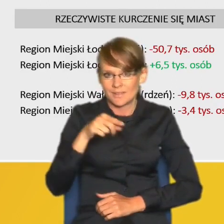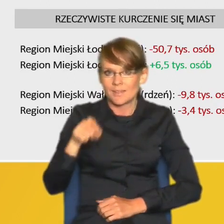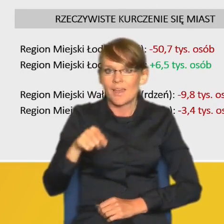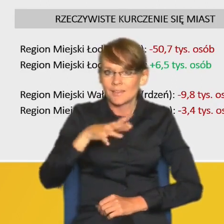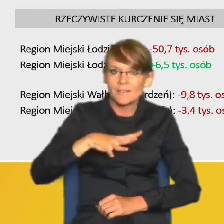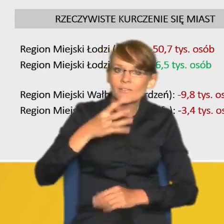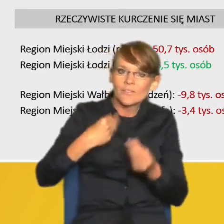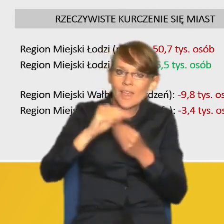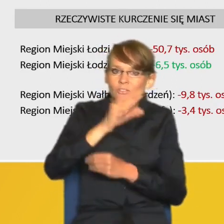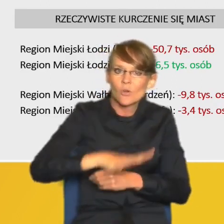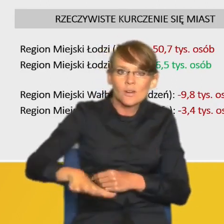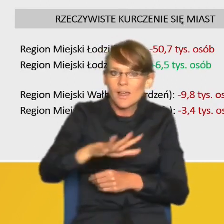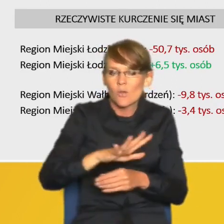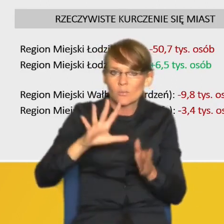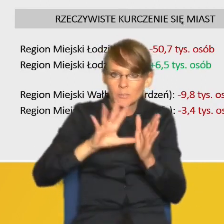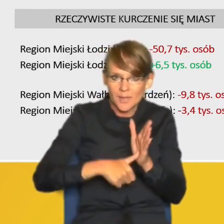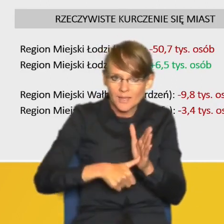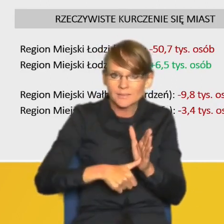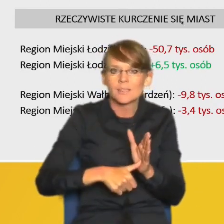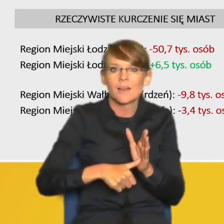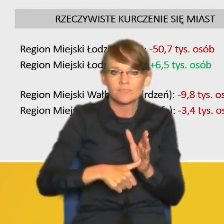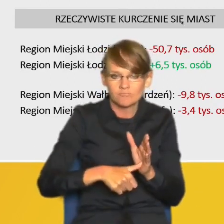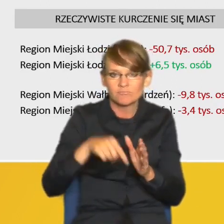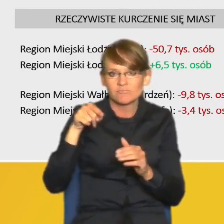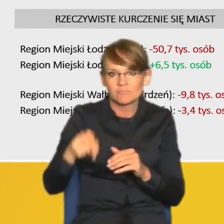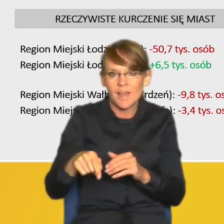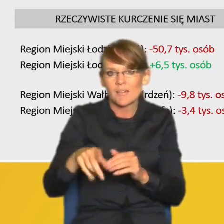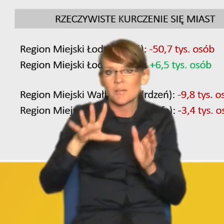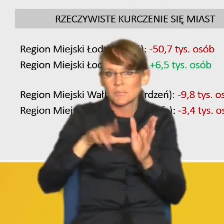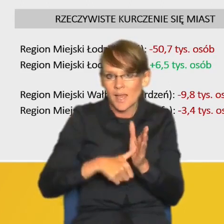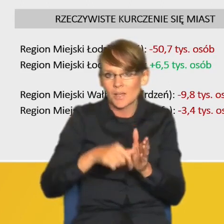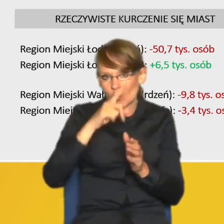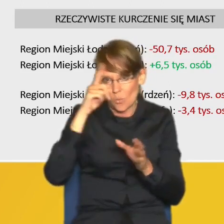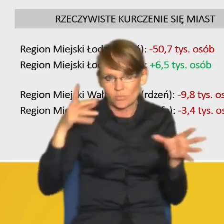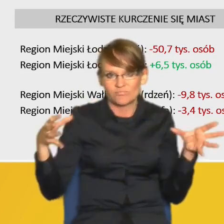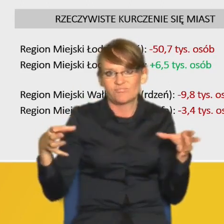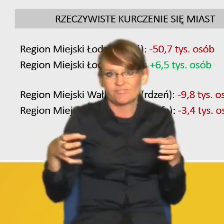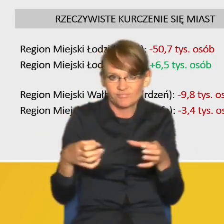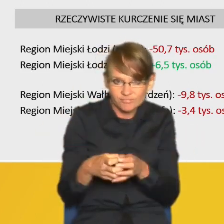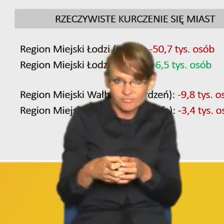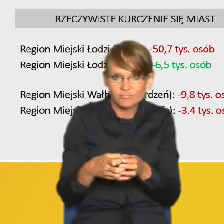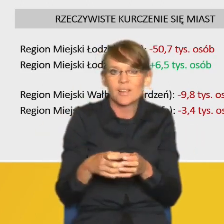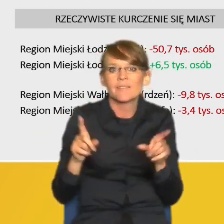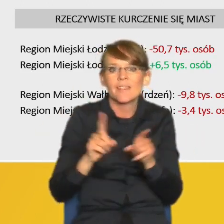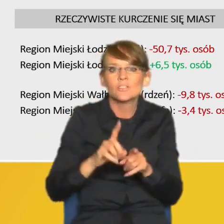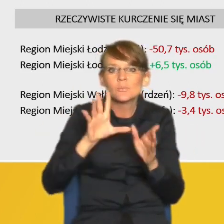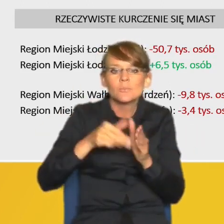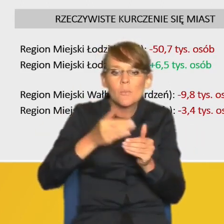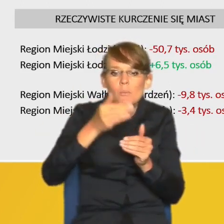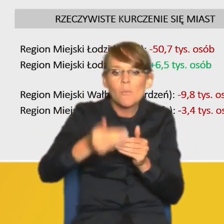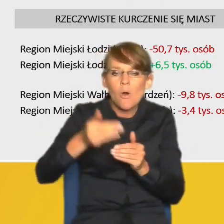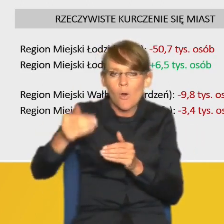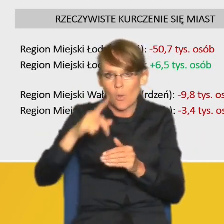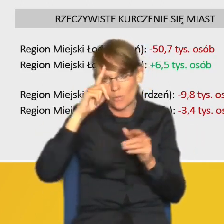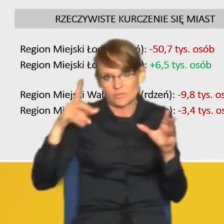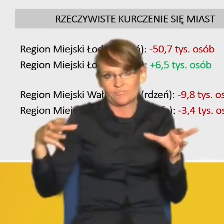miejskie, gdzie kurczy się zarówno samo miasto, jak i jego strefa podmiejska, co stanowi